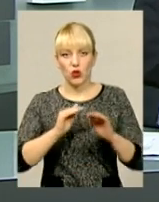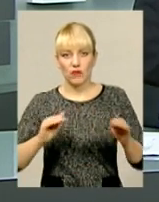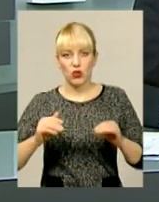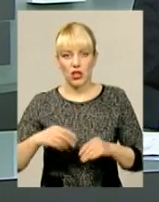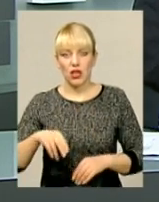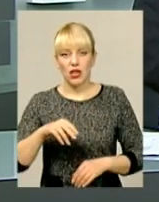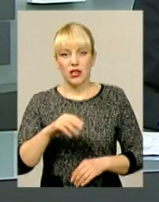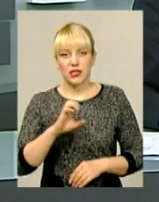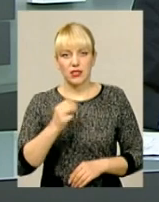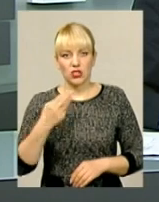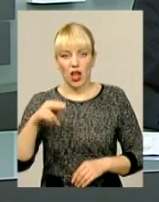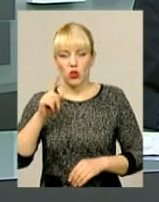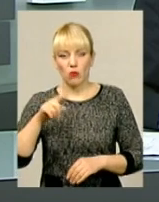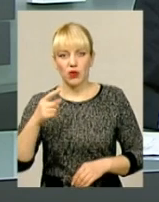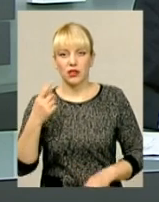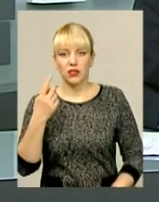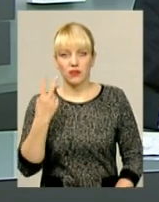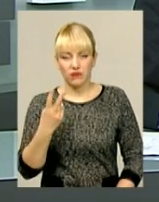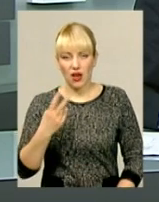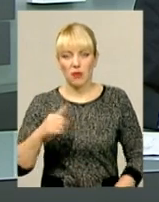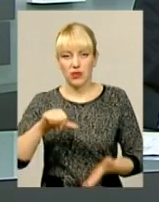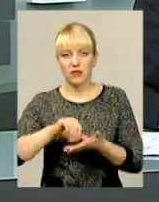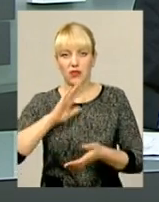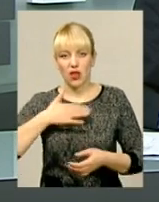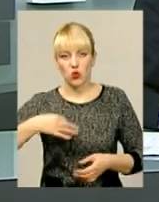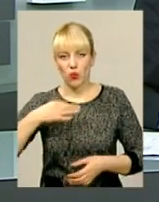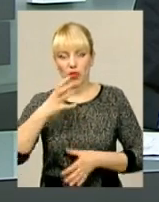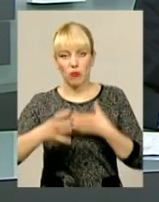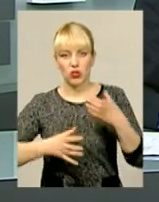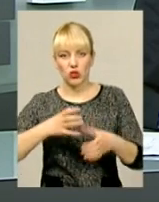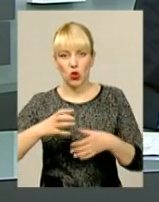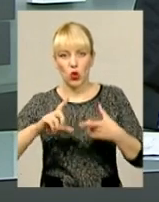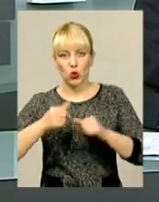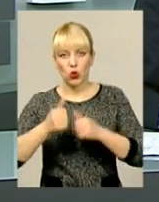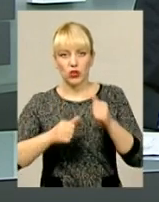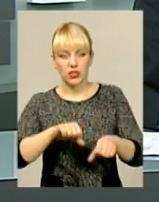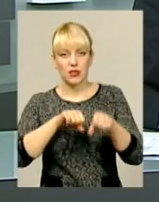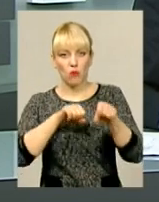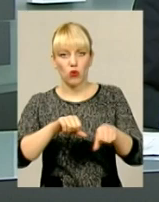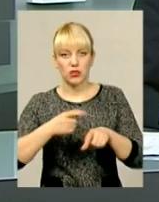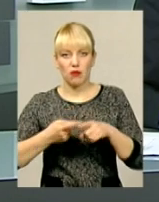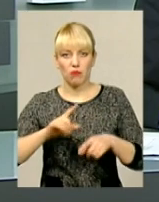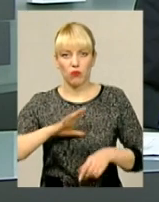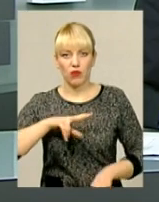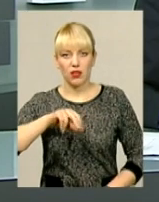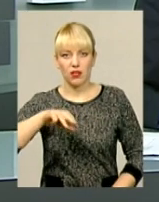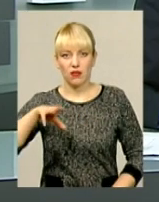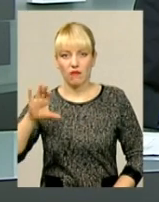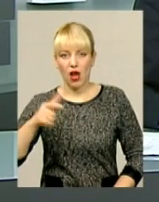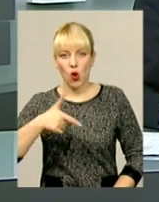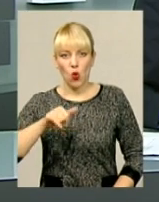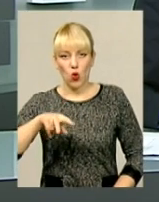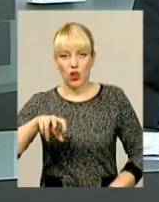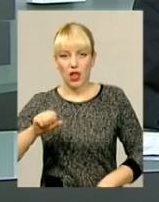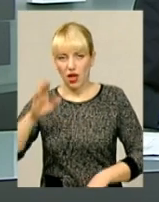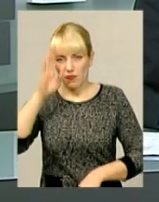США номер два «Авангард» представляли нашу область на міжнародному турнірі з боксу, що відбувся у Литві. Павло Гула, який змагався